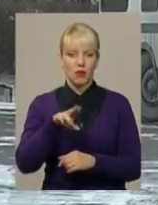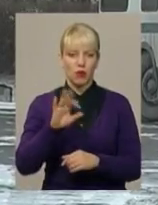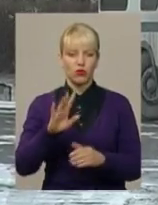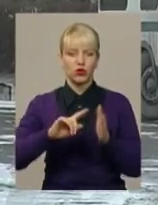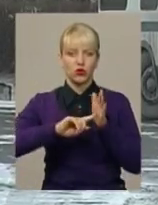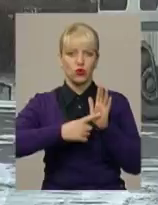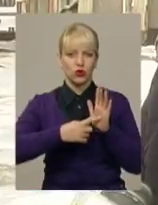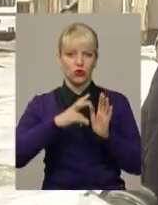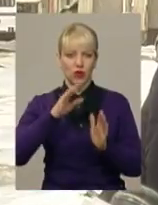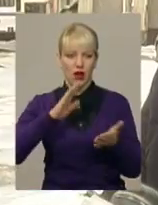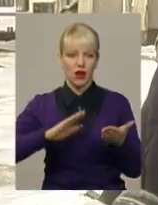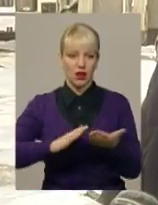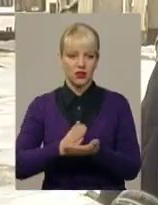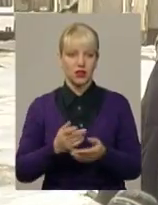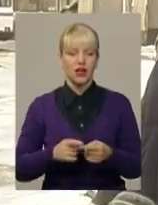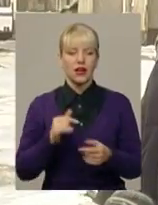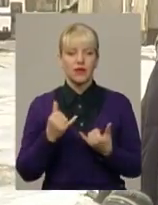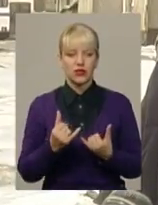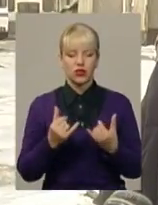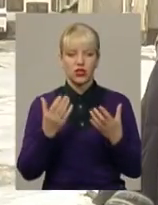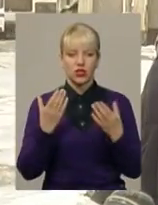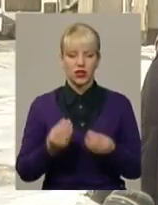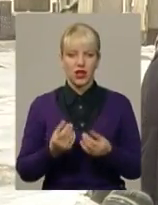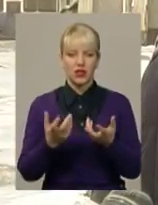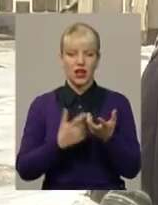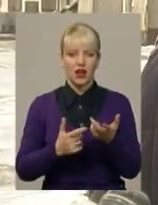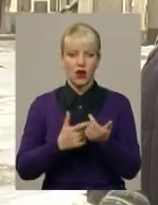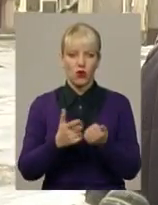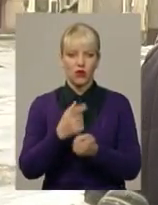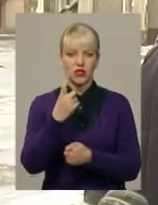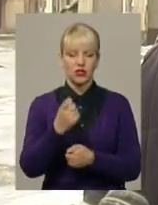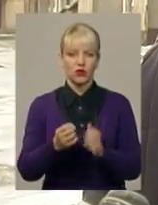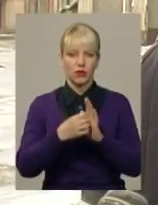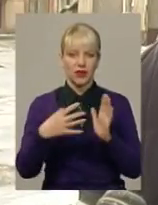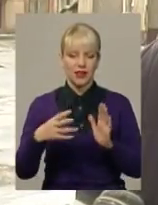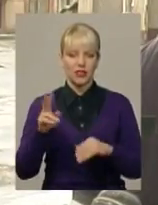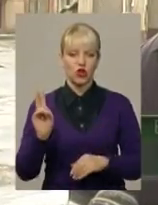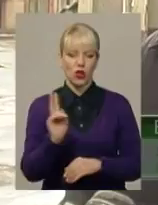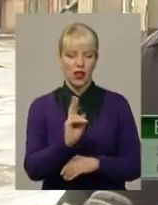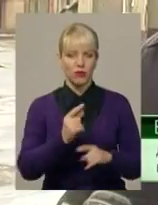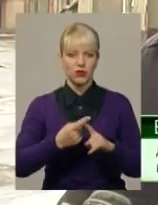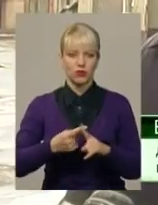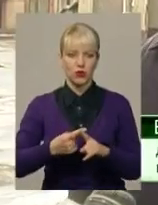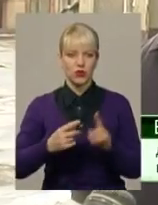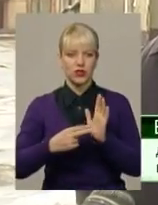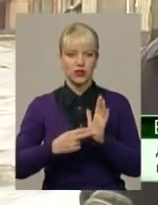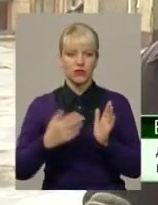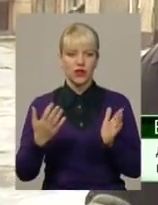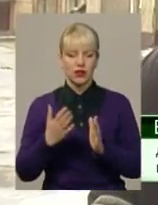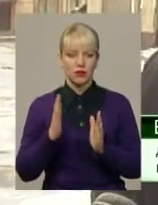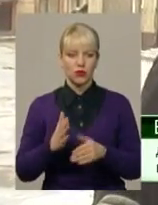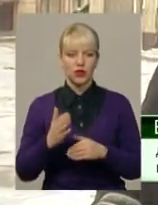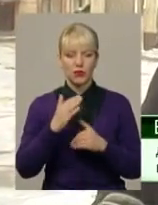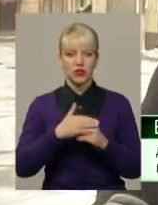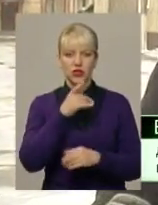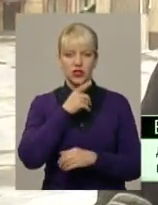точкою на карті. На балансі на сьогоднішній день нараховується 115 тролейбусів, плюс 7, які зараз в найближчий